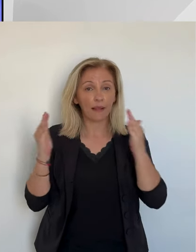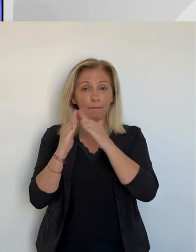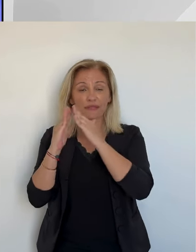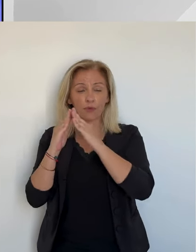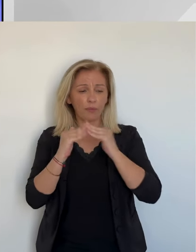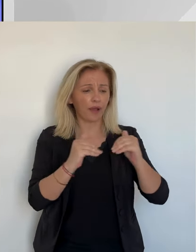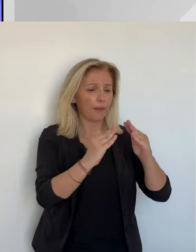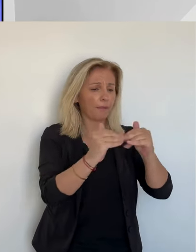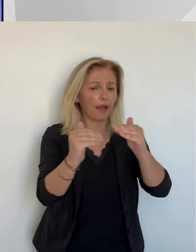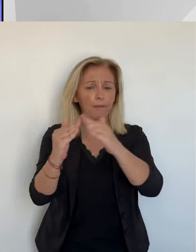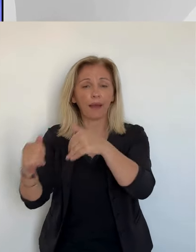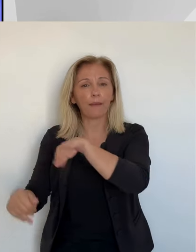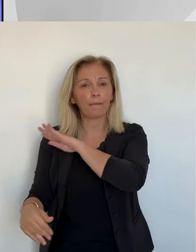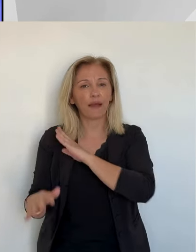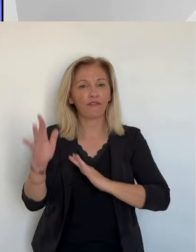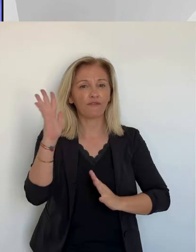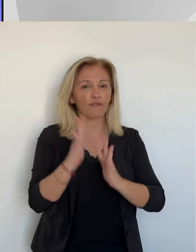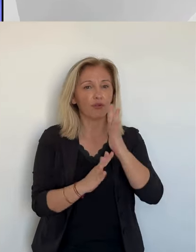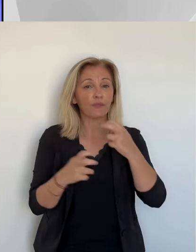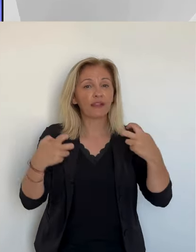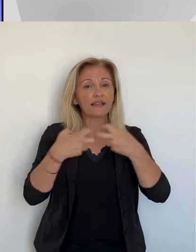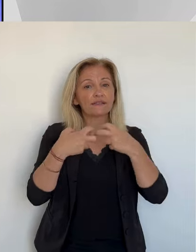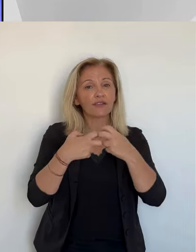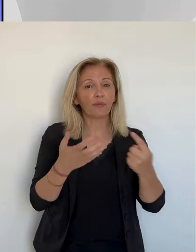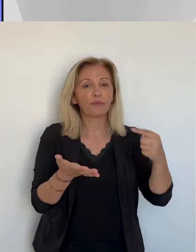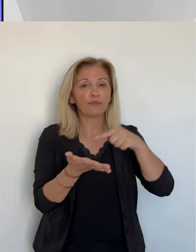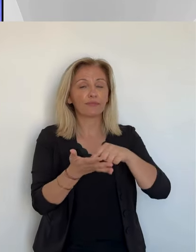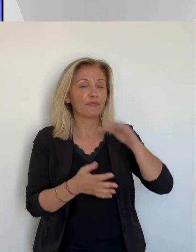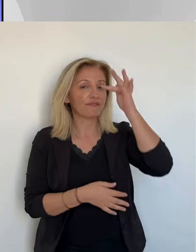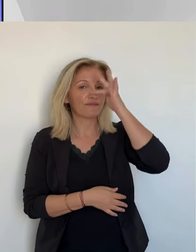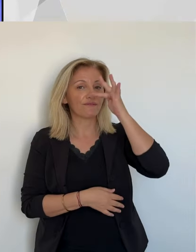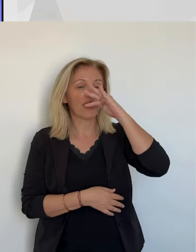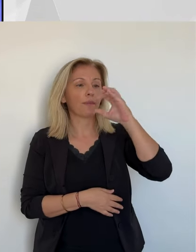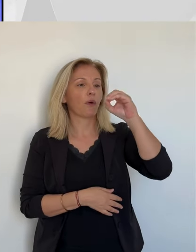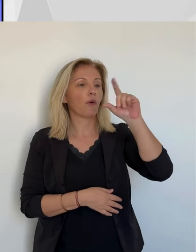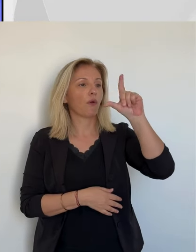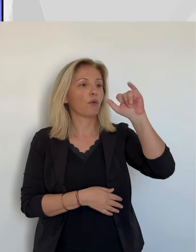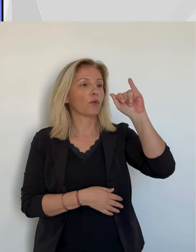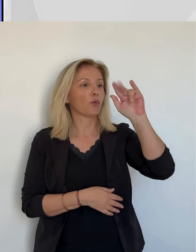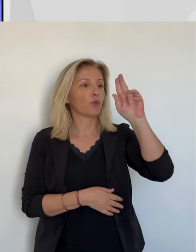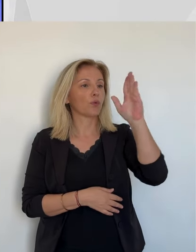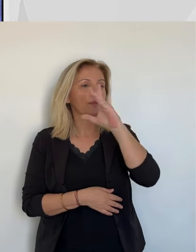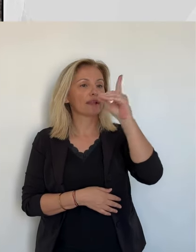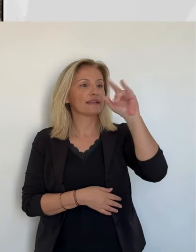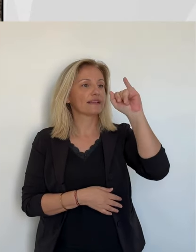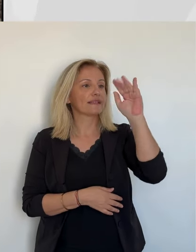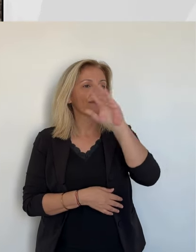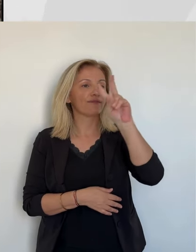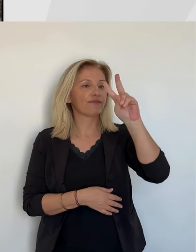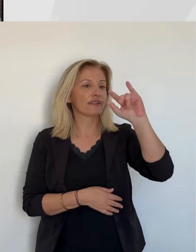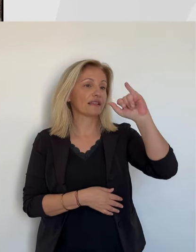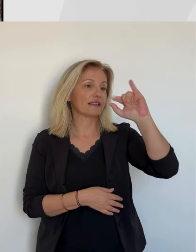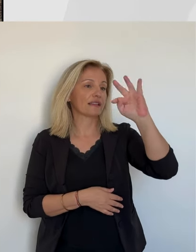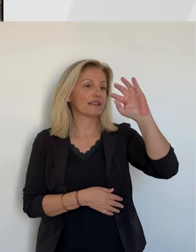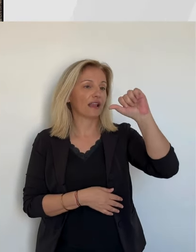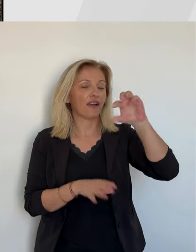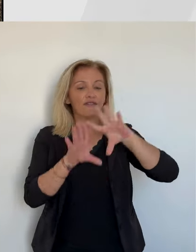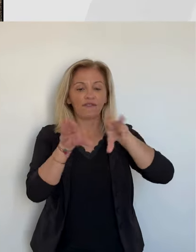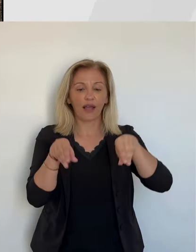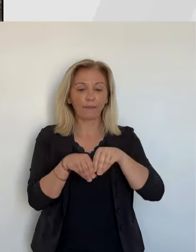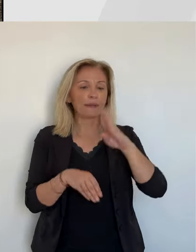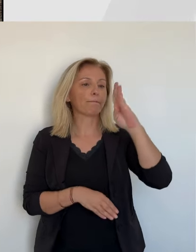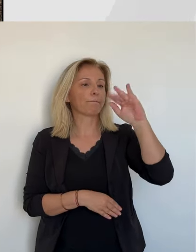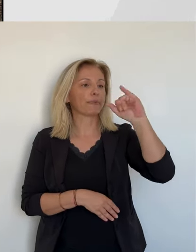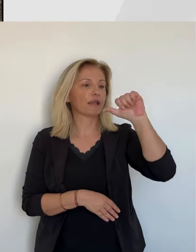Olioudioui d'Aouvi, la famille Bianche. Le reportage de Jean-Philippe Maté et Jacques-Paul Stéphane. Pas presque tout le